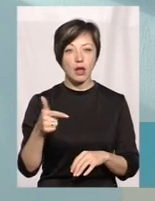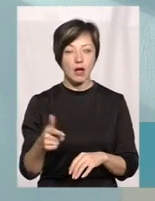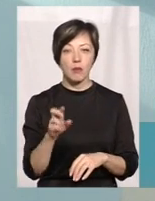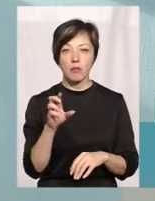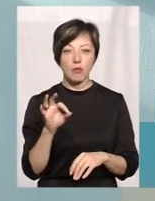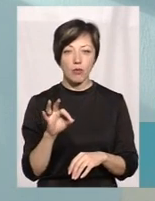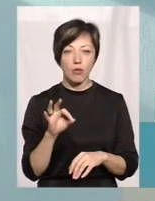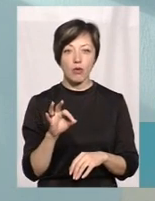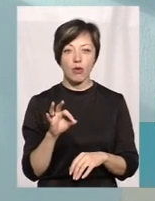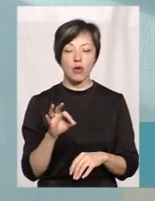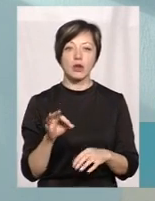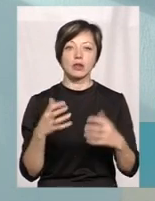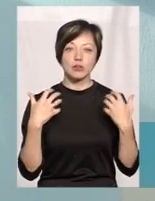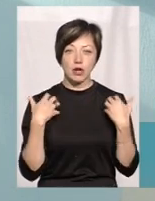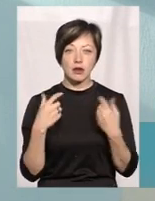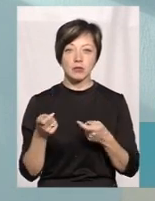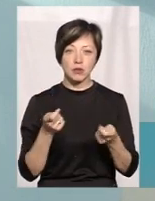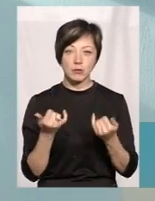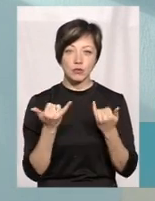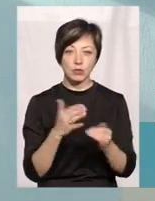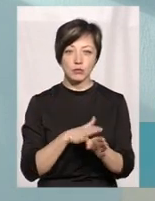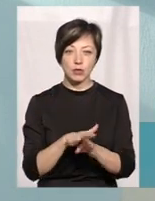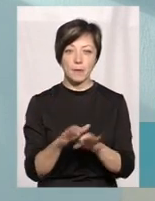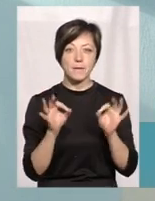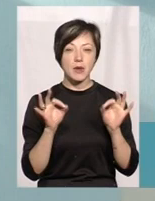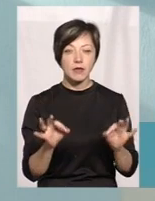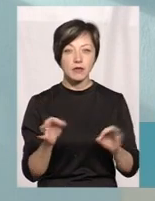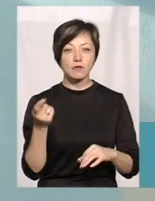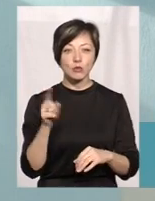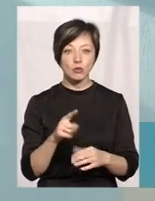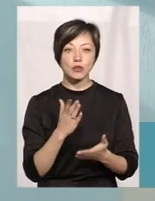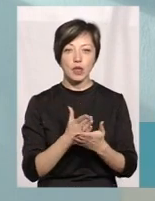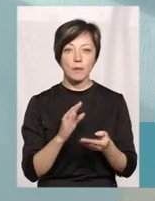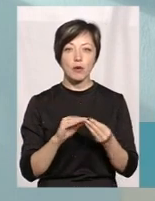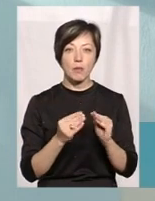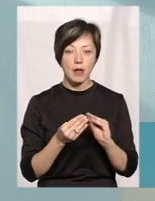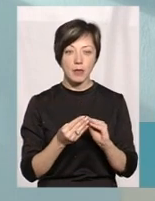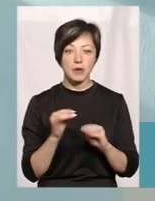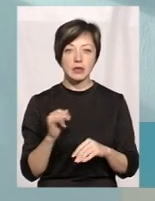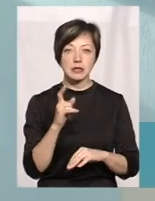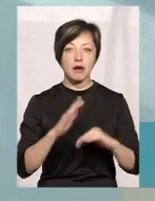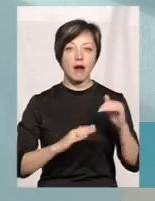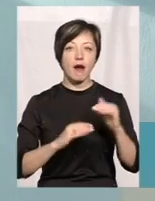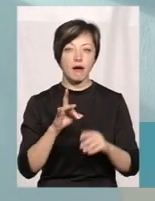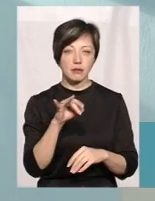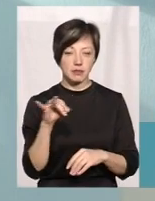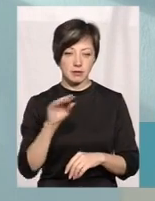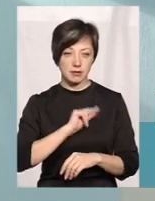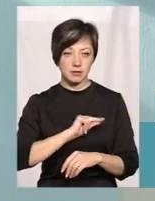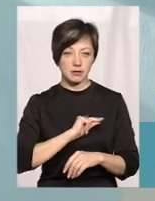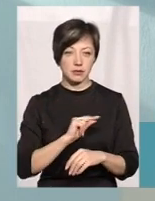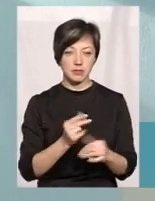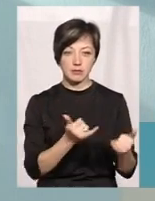що, як і Миколаївич, був абсолютно сьогодні правий в тому, що є проблема із кадровим забезпеченням.